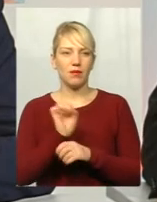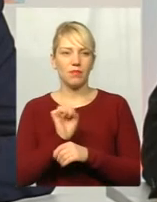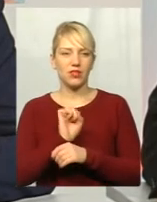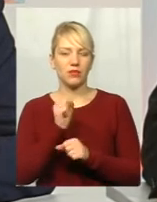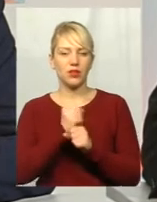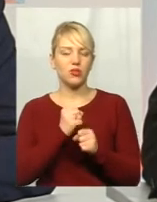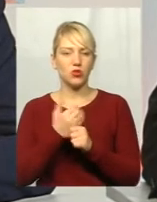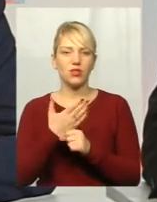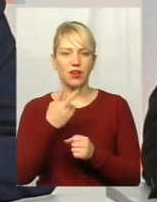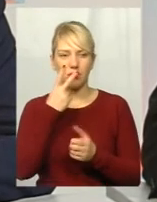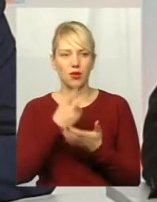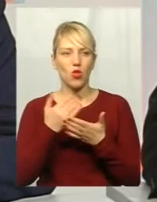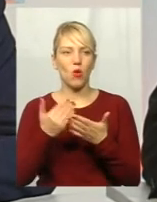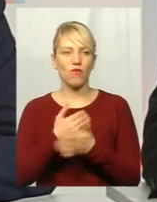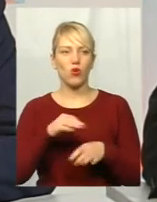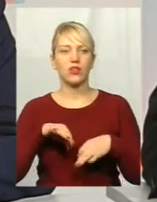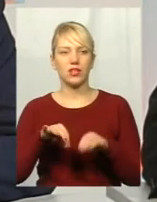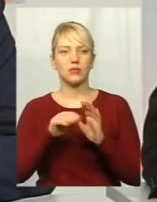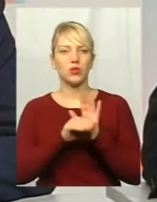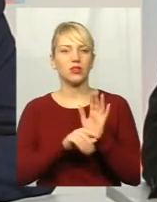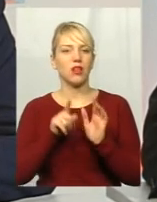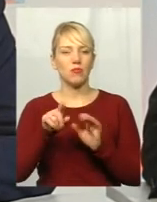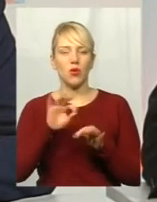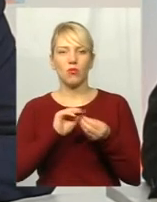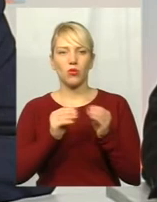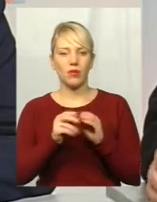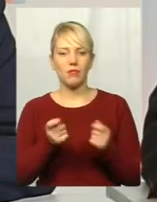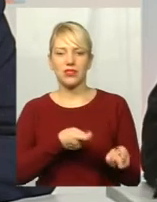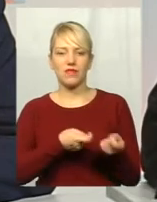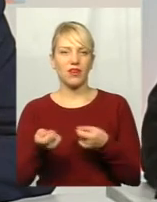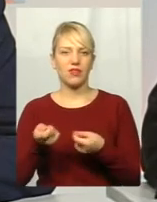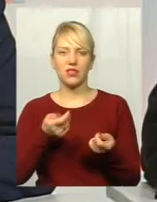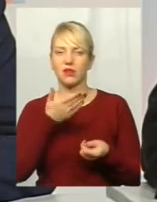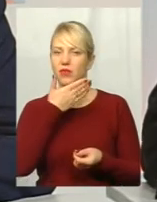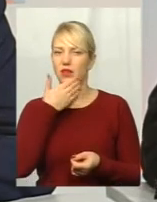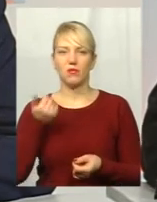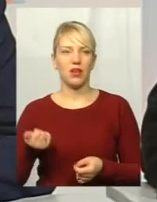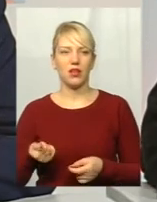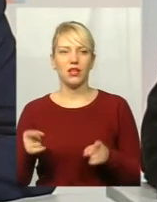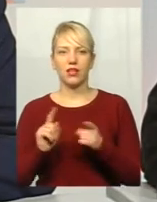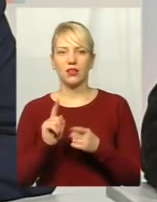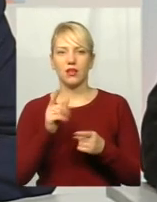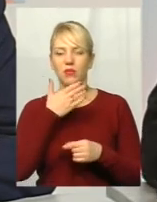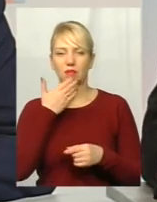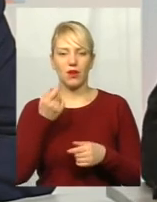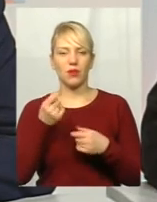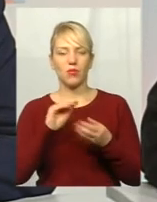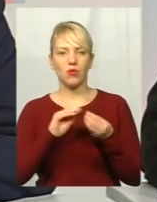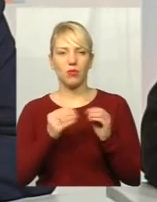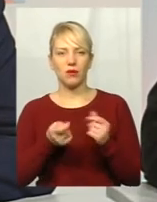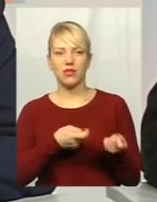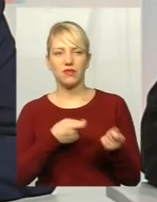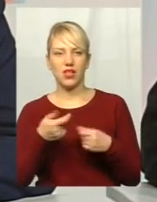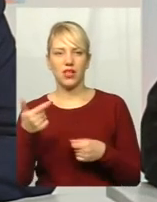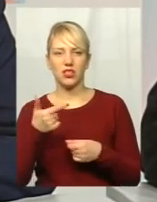передбачені новою транспортною мережою. Там проблем з вивезенням також немає. Так само і немає проблем з вивезенням з гречан з того